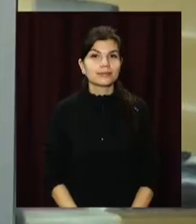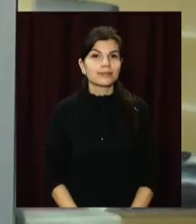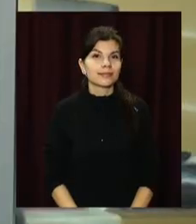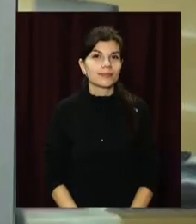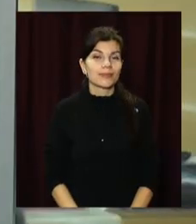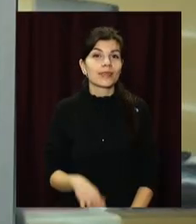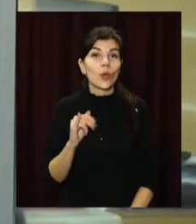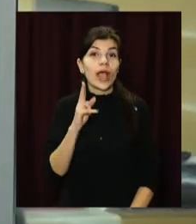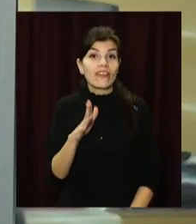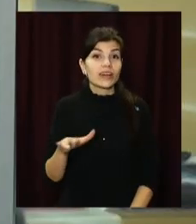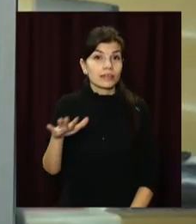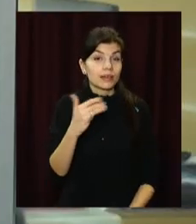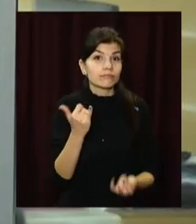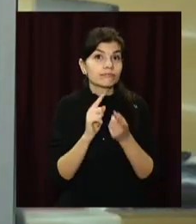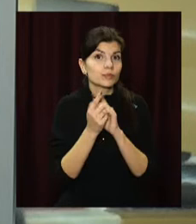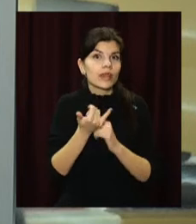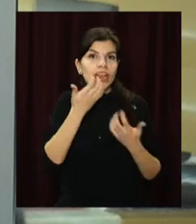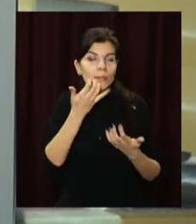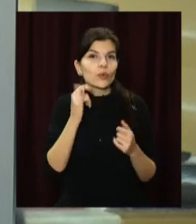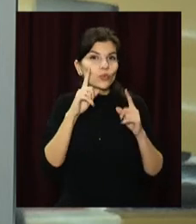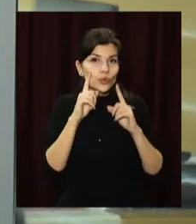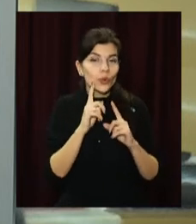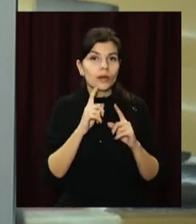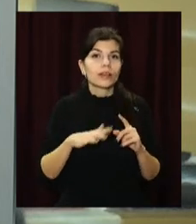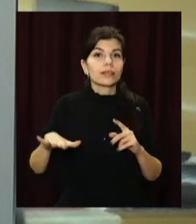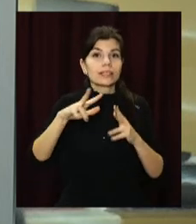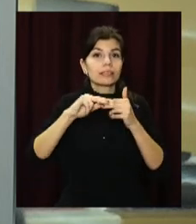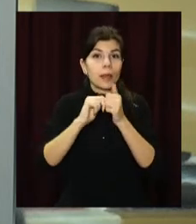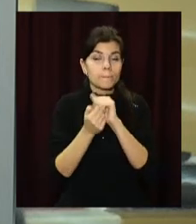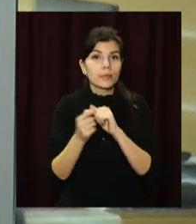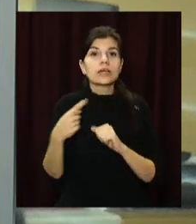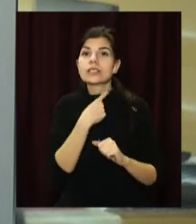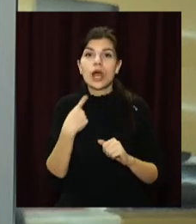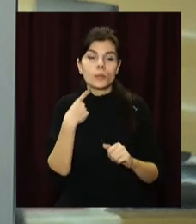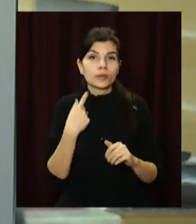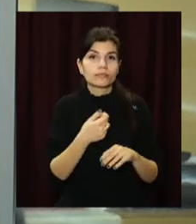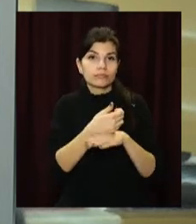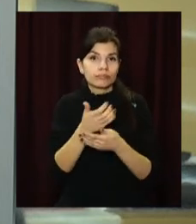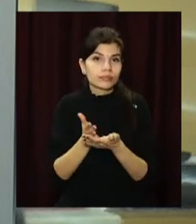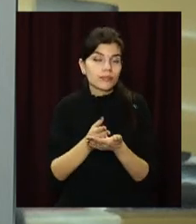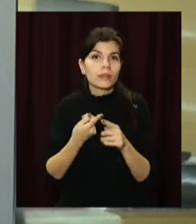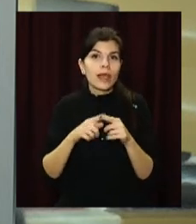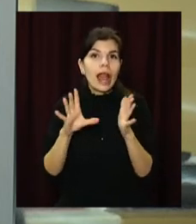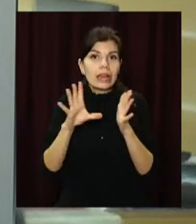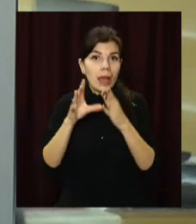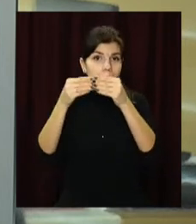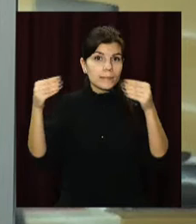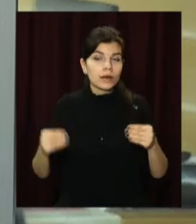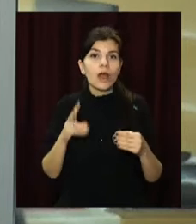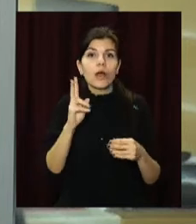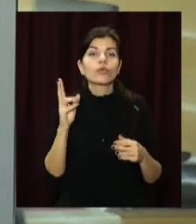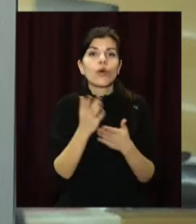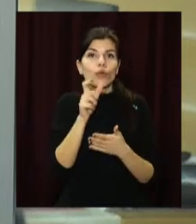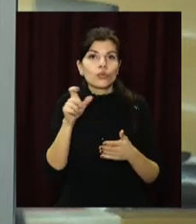У квартирах стане ще тепліше та комфортніше. Міська влада Кам'янського забезпечує додатковими електропанелями мешканців пільгових